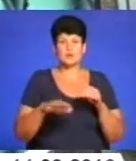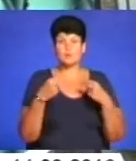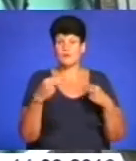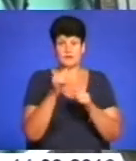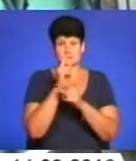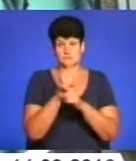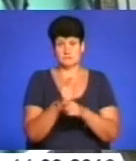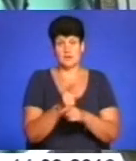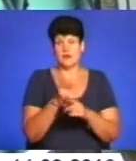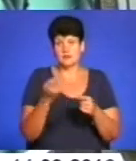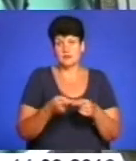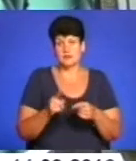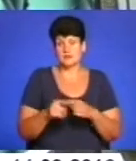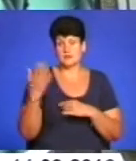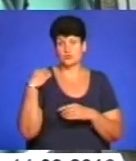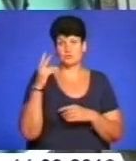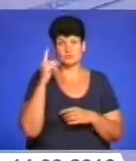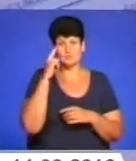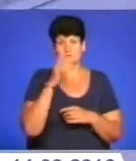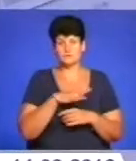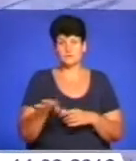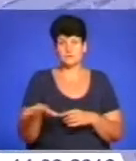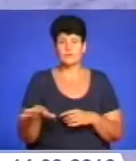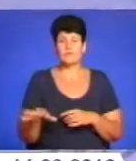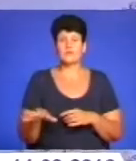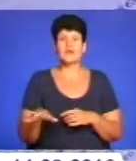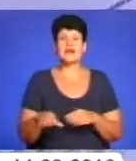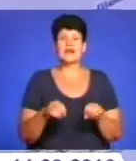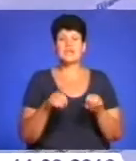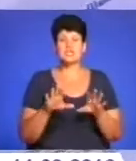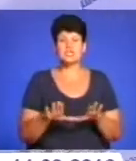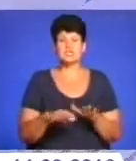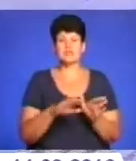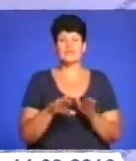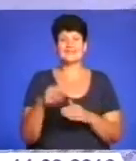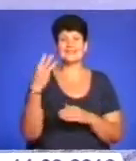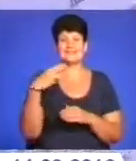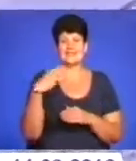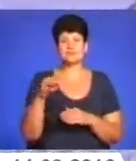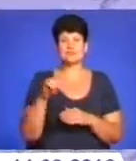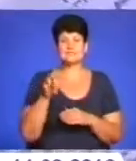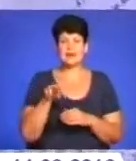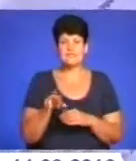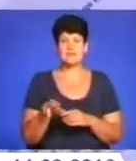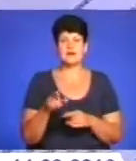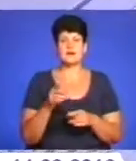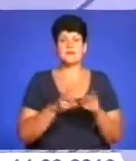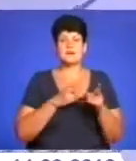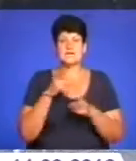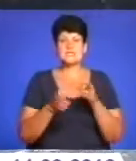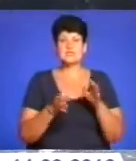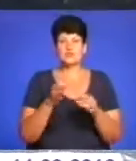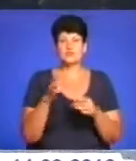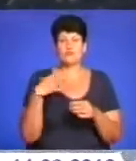Однак, схоже, це нікого не цікавило. Рішенням від 30 травня 2016 року апеляційний суд Львова